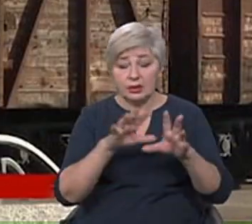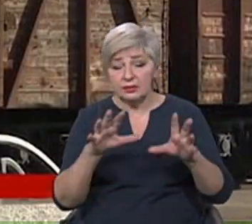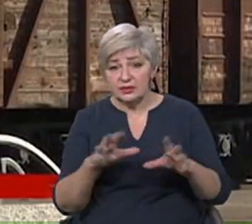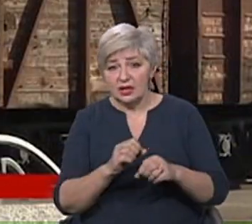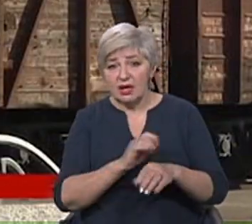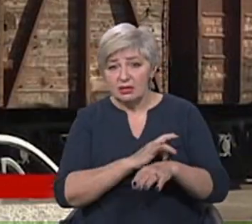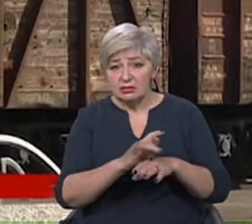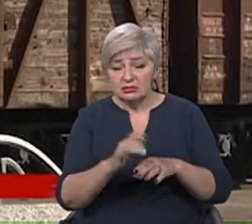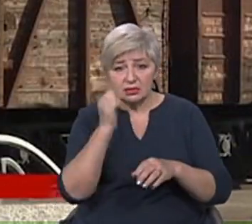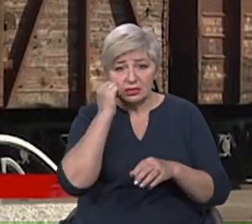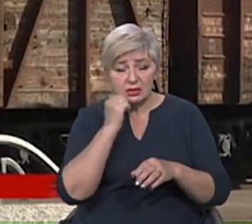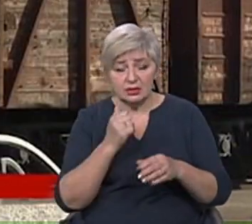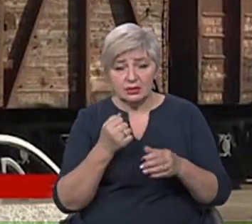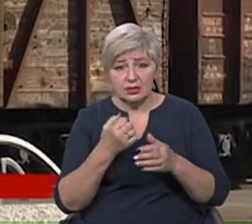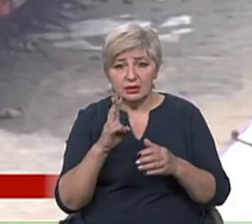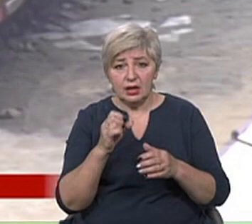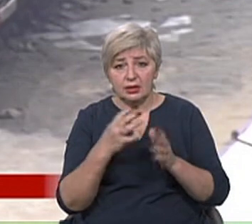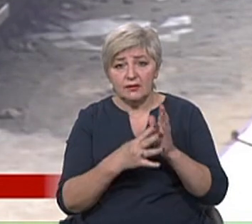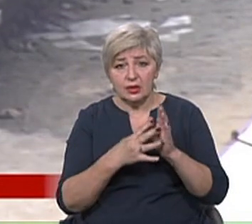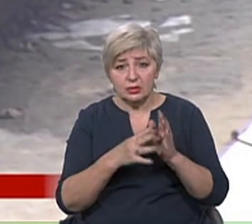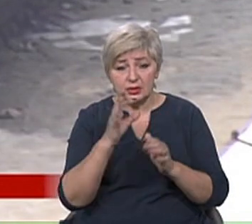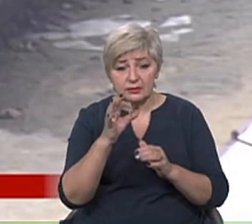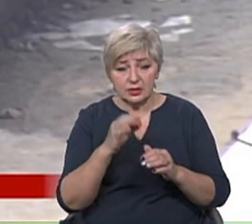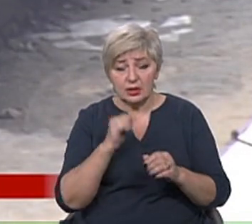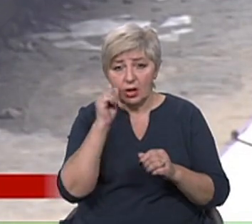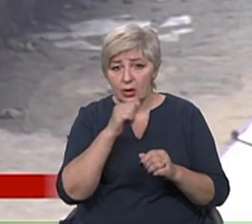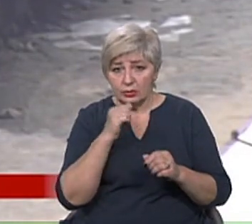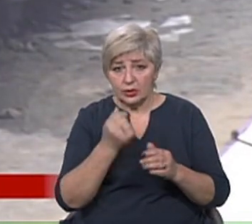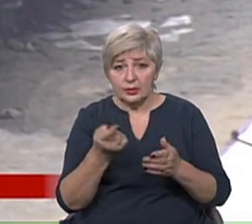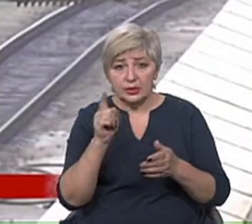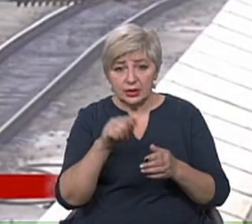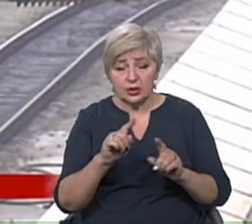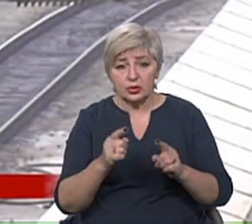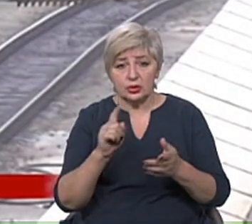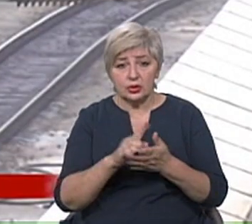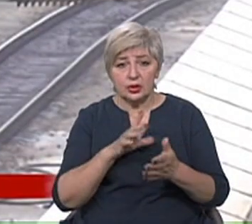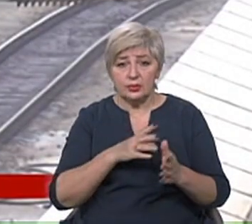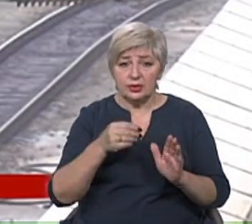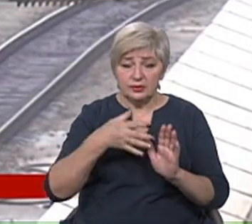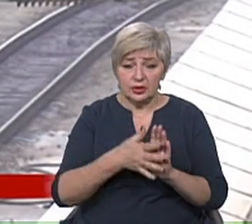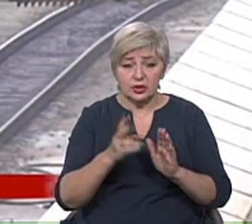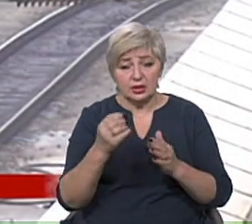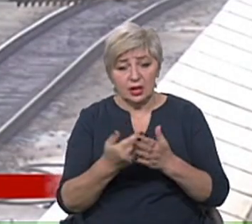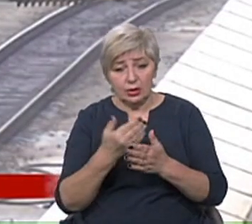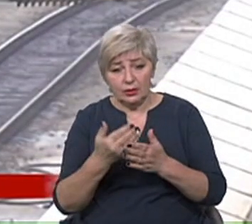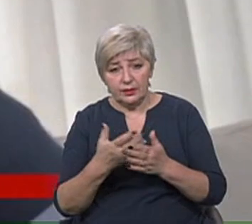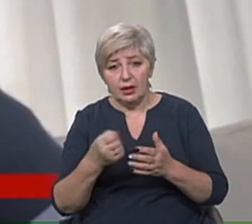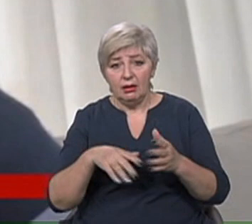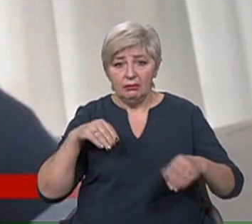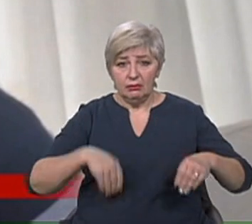зношені чинене на 90%. Бо роками те, що мали витрачати на нове та ремонт старого, йшло по приватних кишенях.